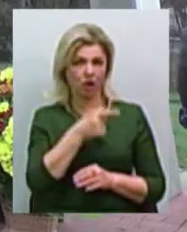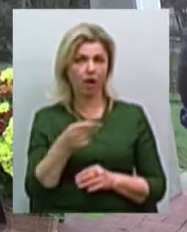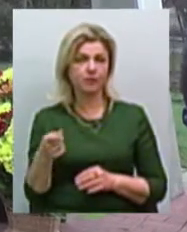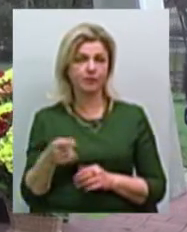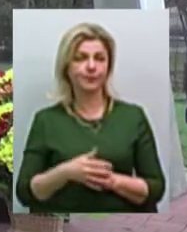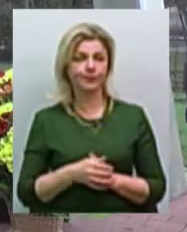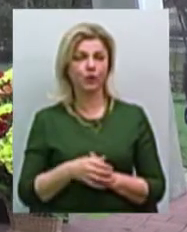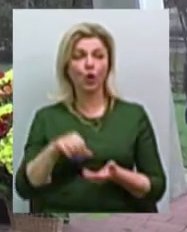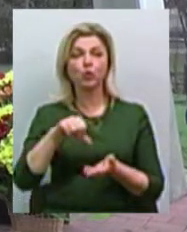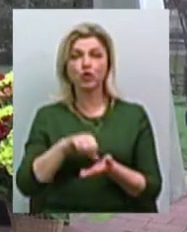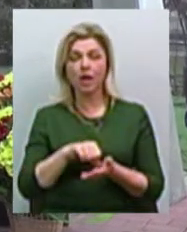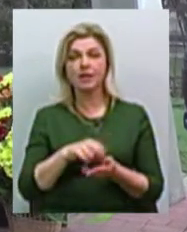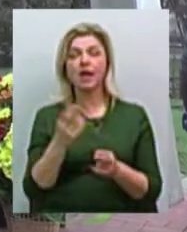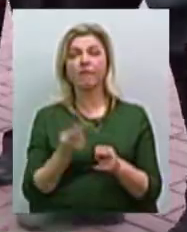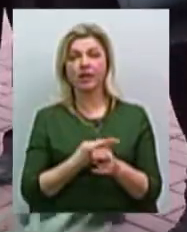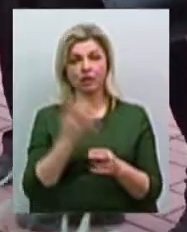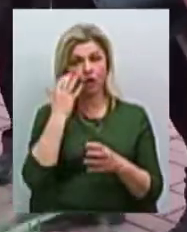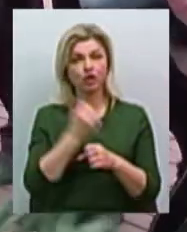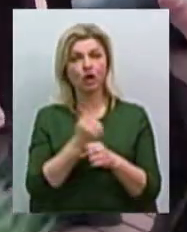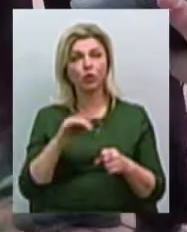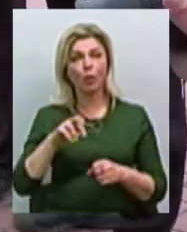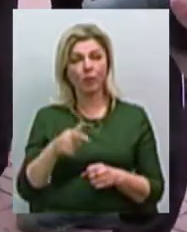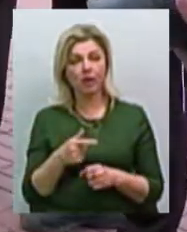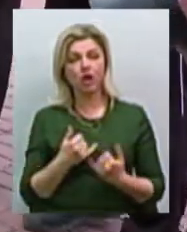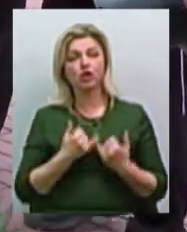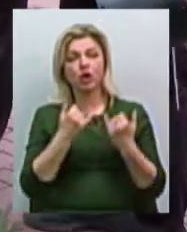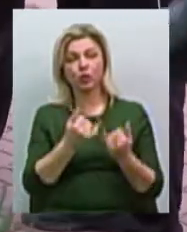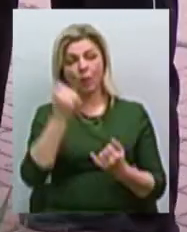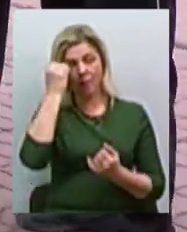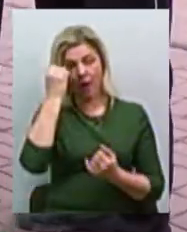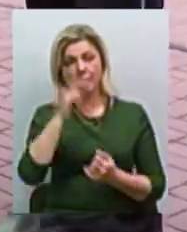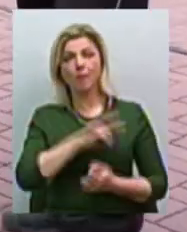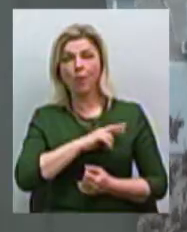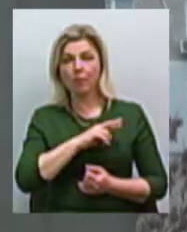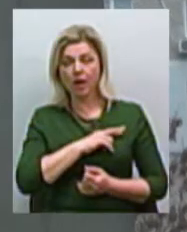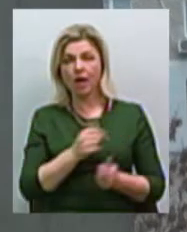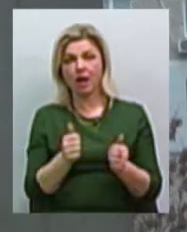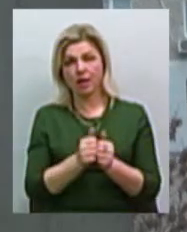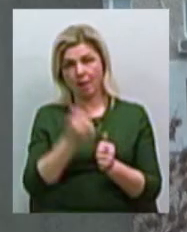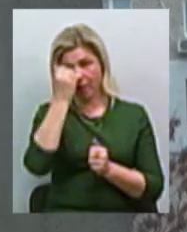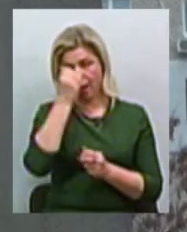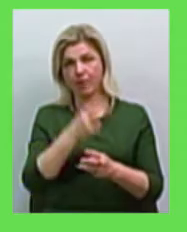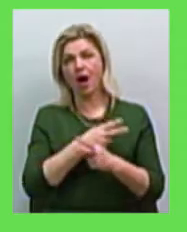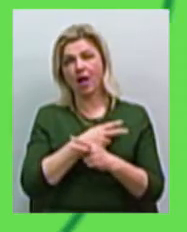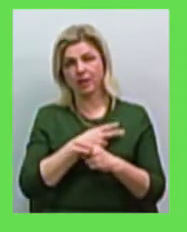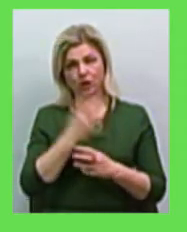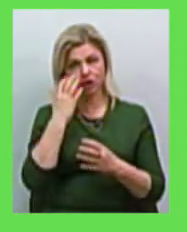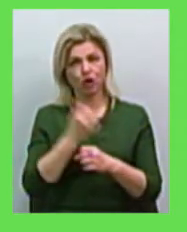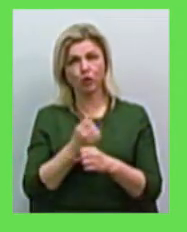Учасники ліквідації аварій на Чорнобильській атомній електростанції вшанували пам'ять померлих біля пам'ятника Сокроботний янку Чорнобиля.